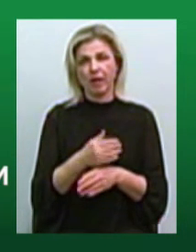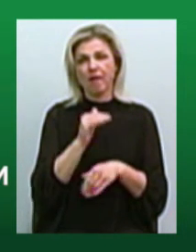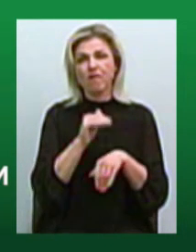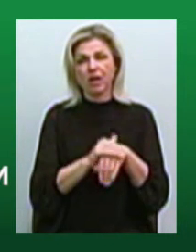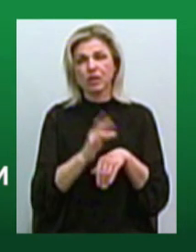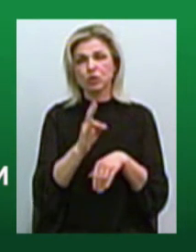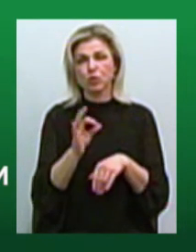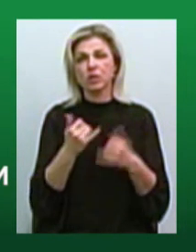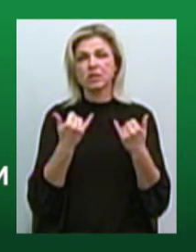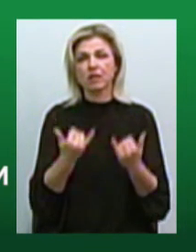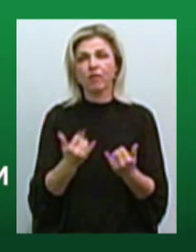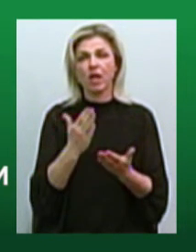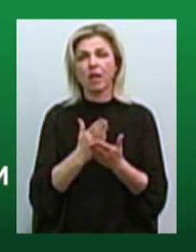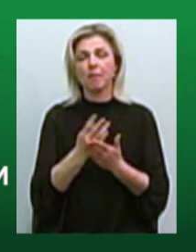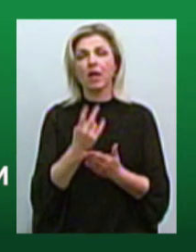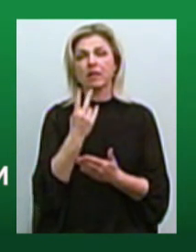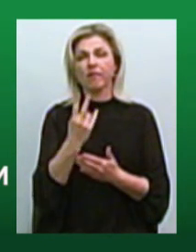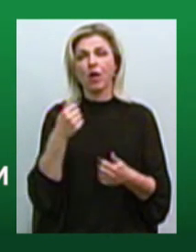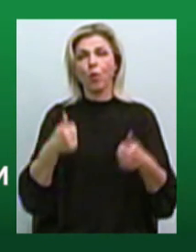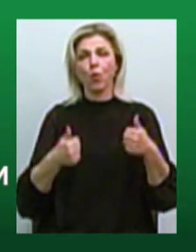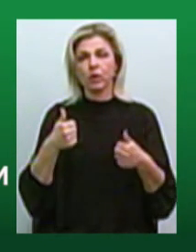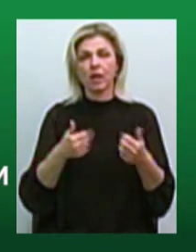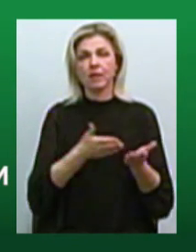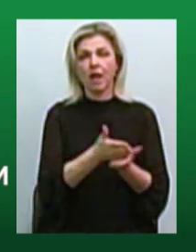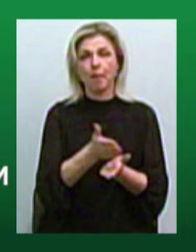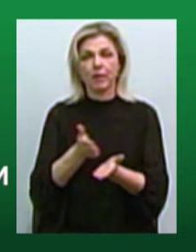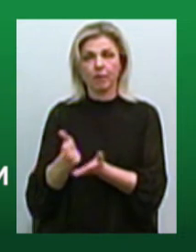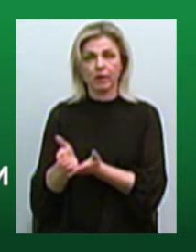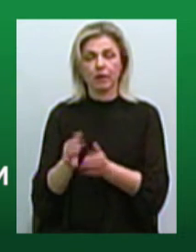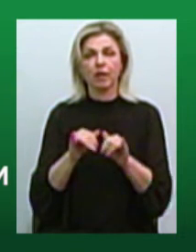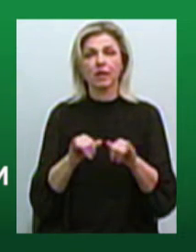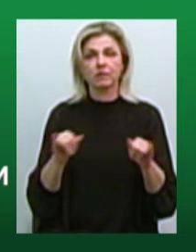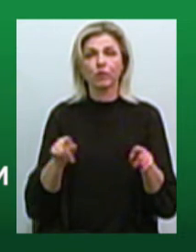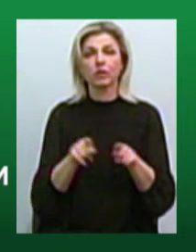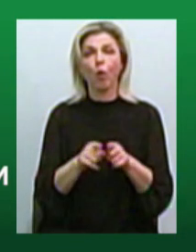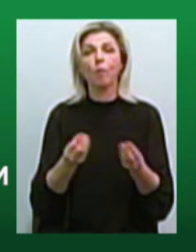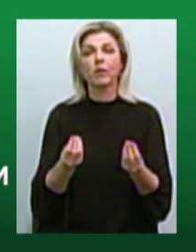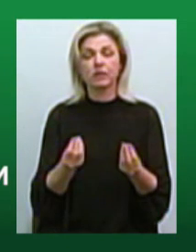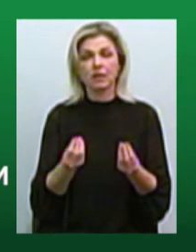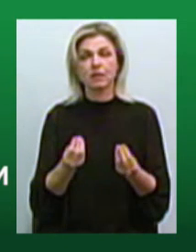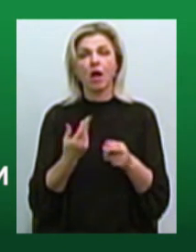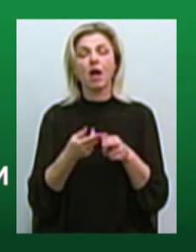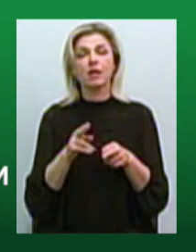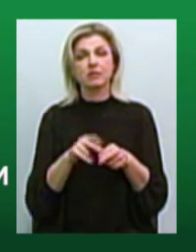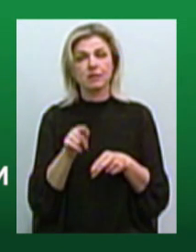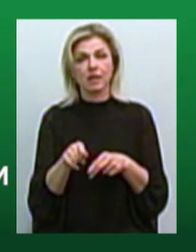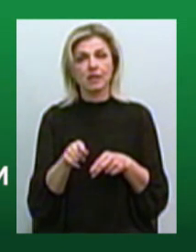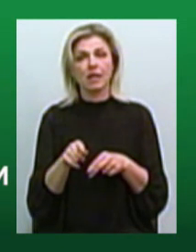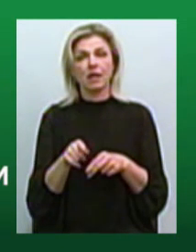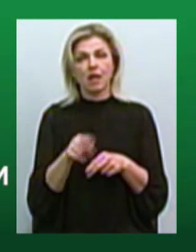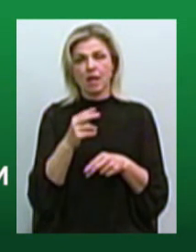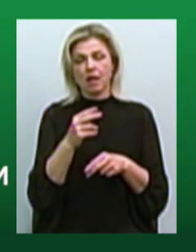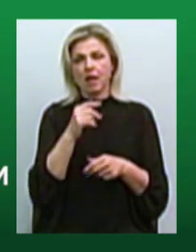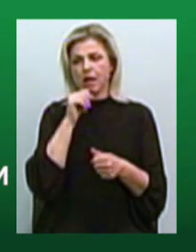маємо дві конкуруючі між собою напрямки розвитку такого бізнесу. Це стаціонарні